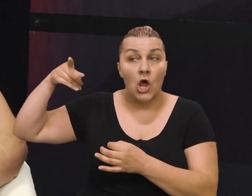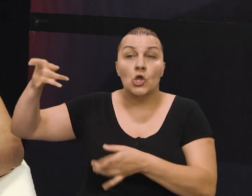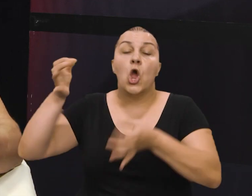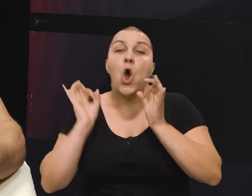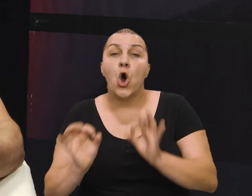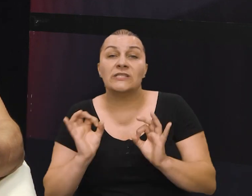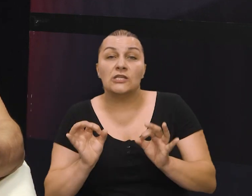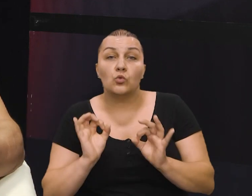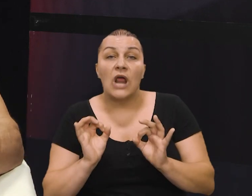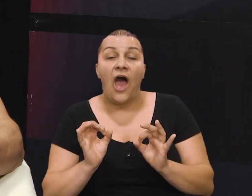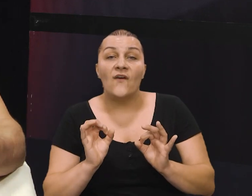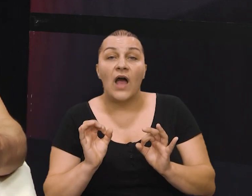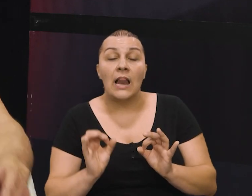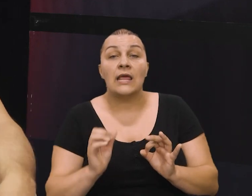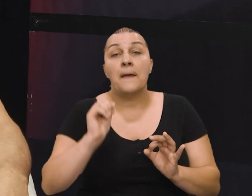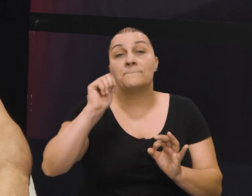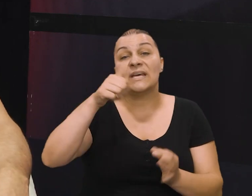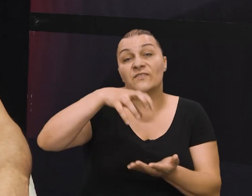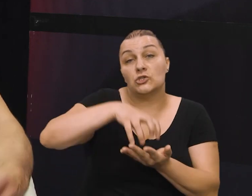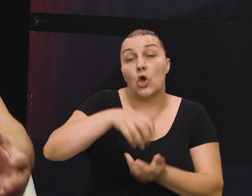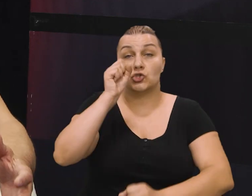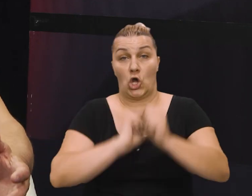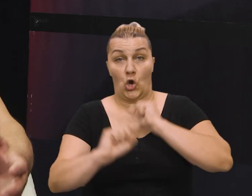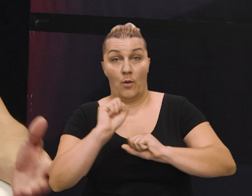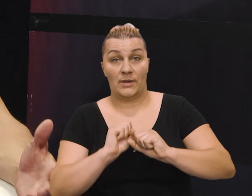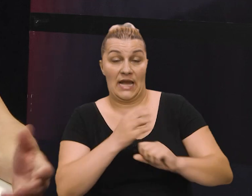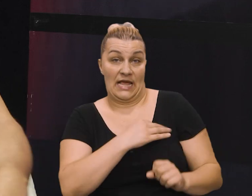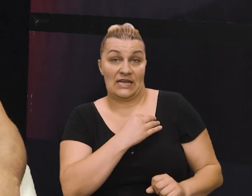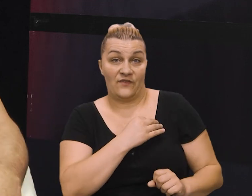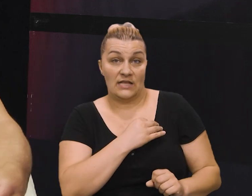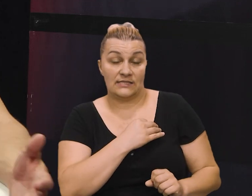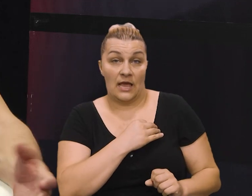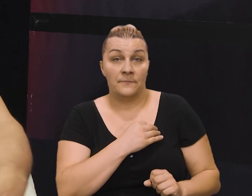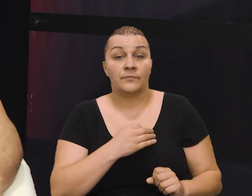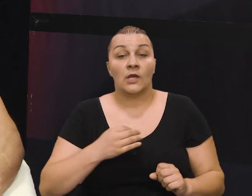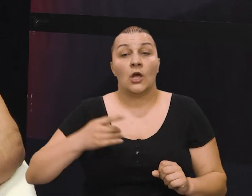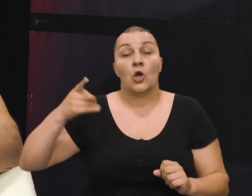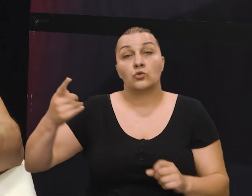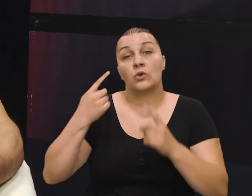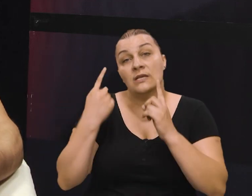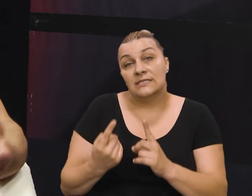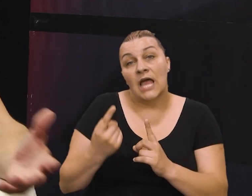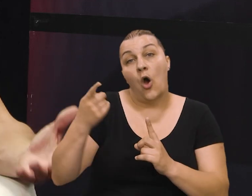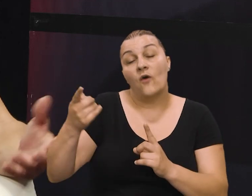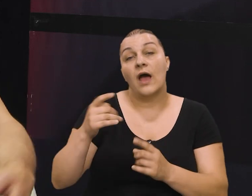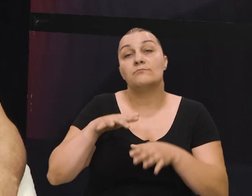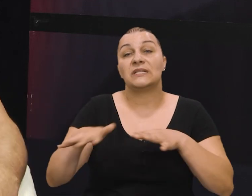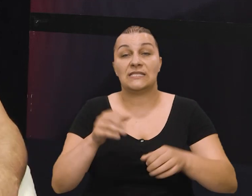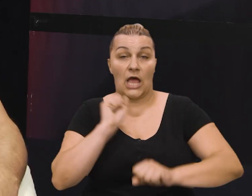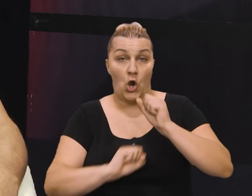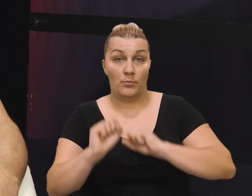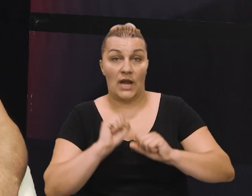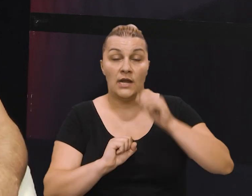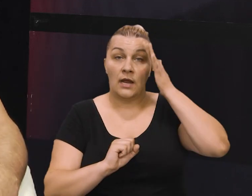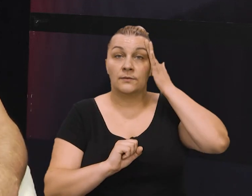postrobe koja osiguravila tada prvi stožer obrane Republike Hrvatske, znači u kojem je stalovao ministar tadašnje obrane,